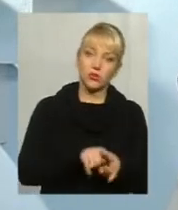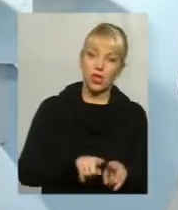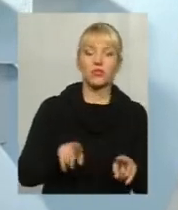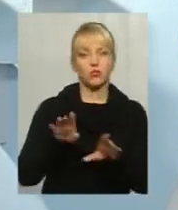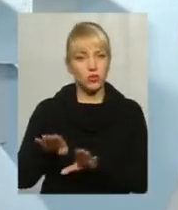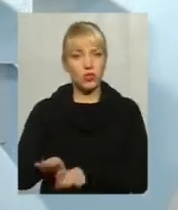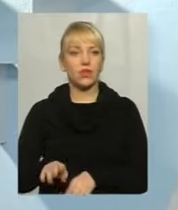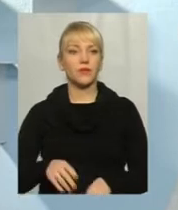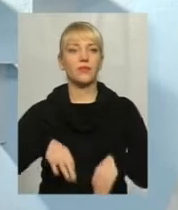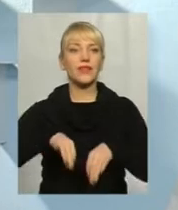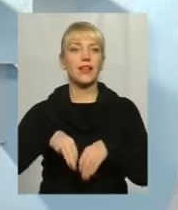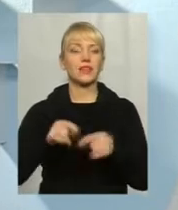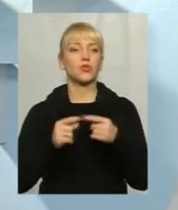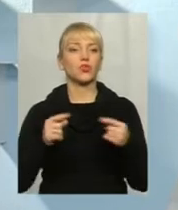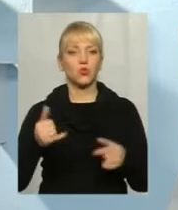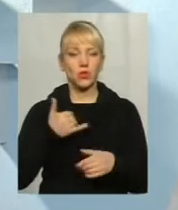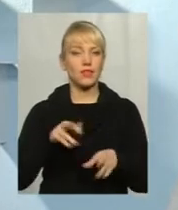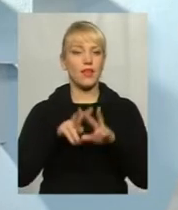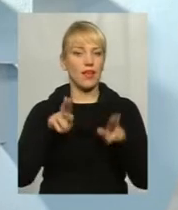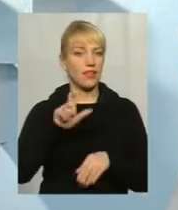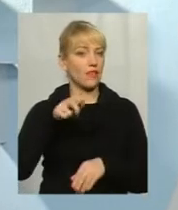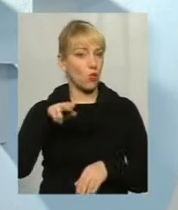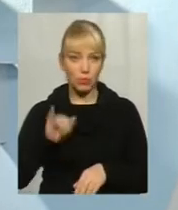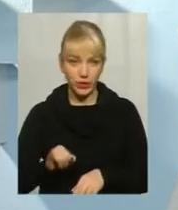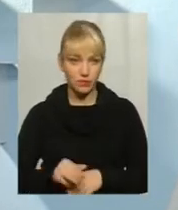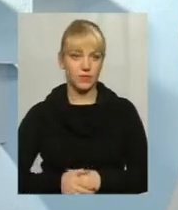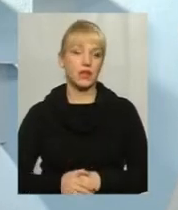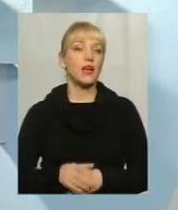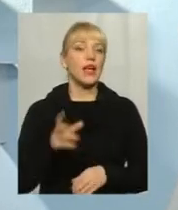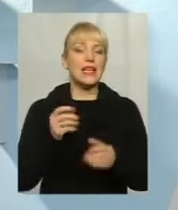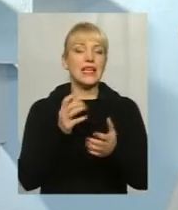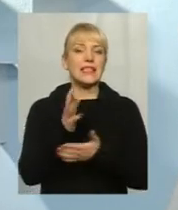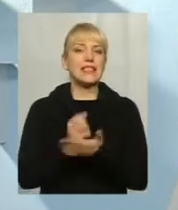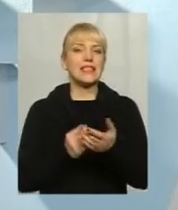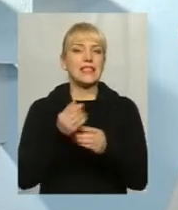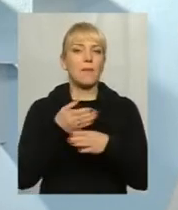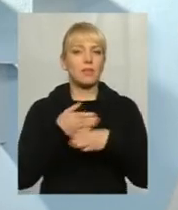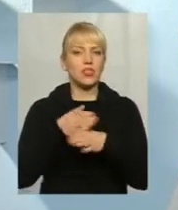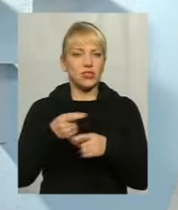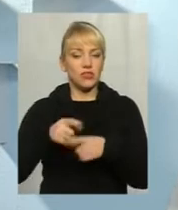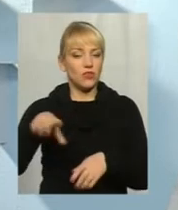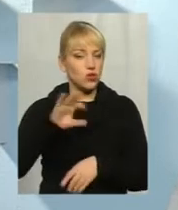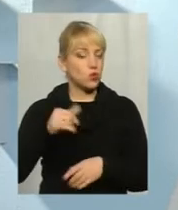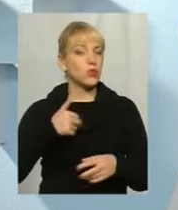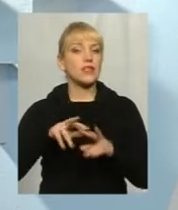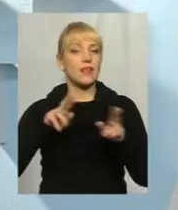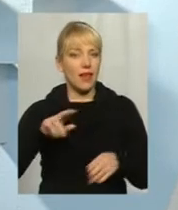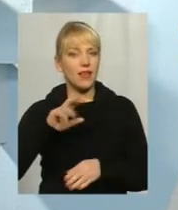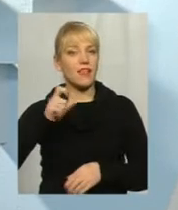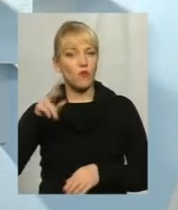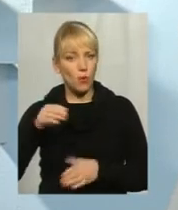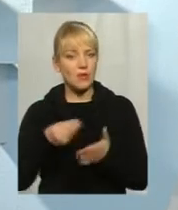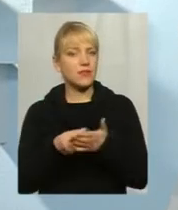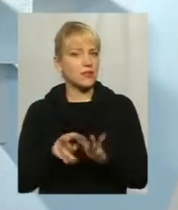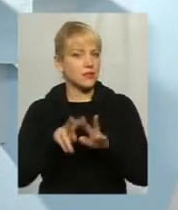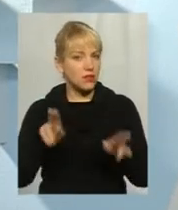транспортні засоби в такі, як в Європі, всі запчастини такі, як в Європі, ціни навіть вища, дизельне пальне,